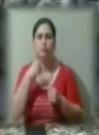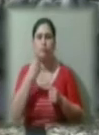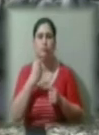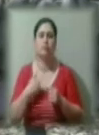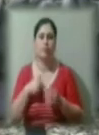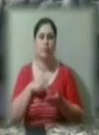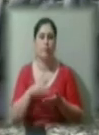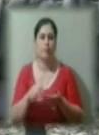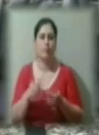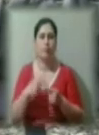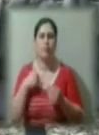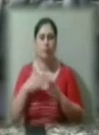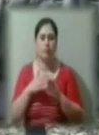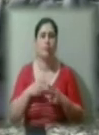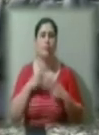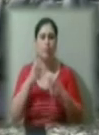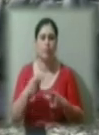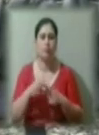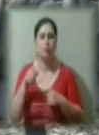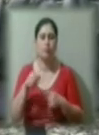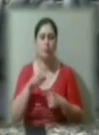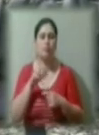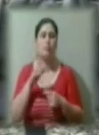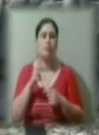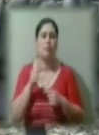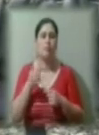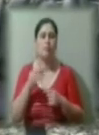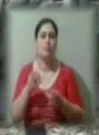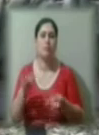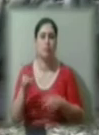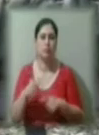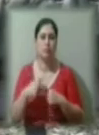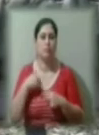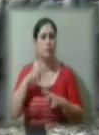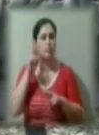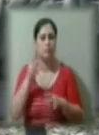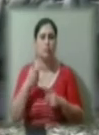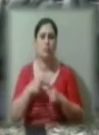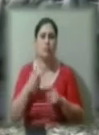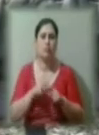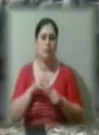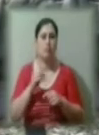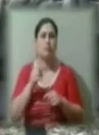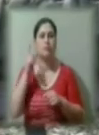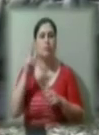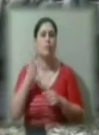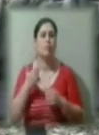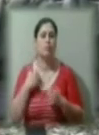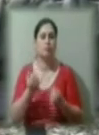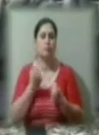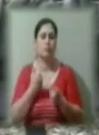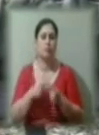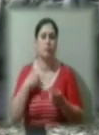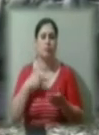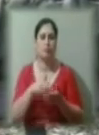додому поїду, а ти тут у багні залишишся. Так і вийшло. Я не знаю, це, мабуть, від Всевишнього залежить, що я вийшов. Хоча в